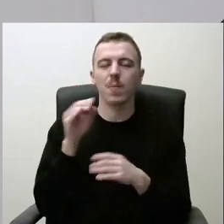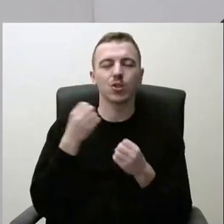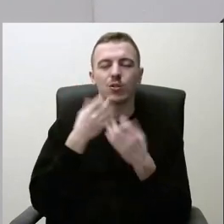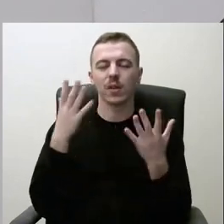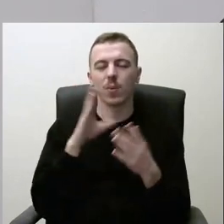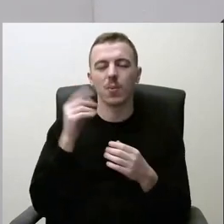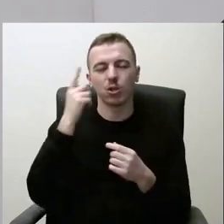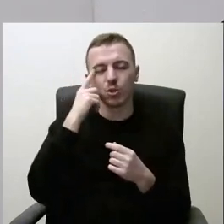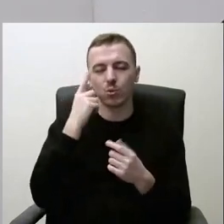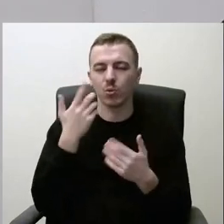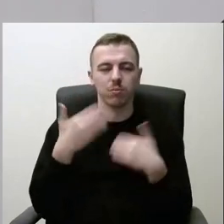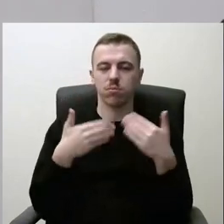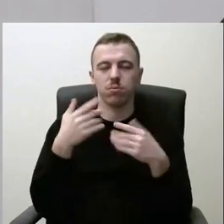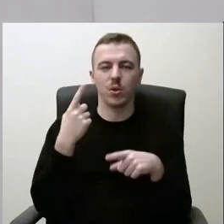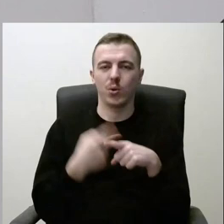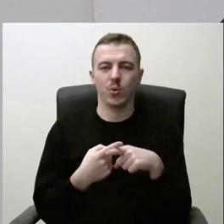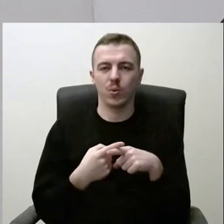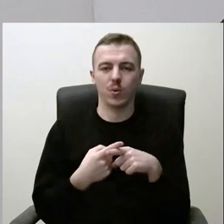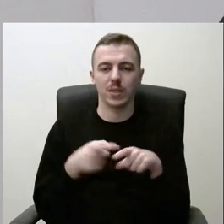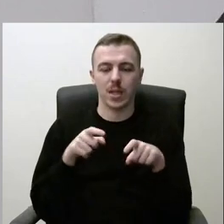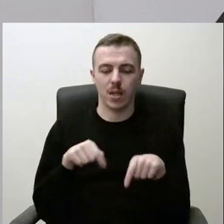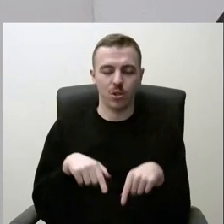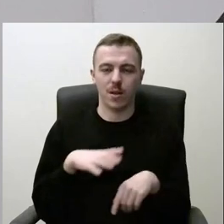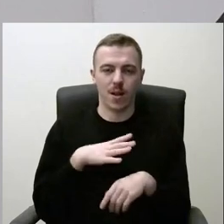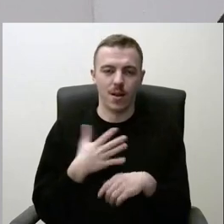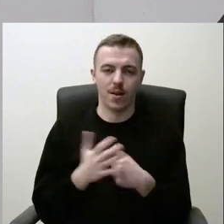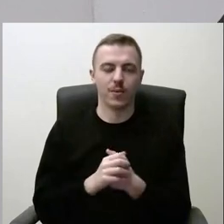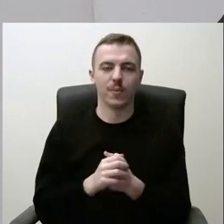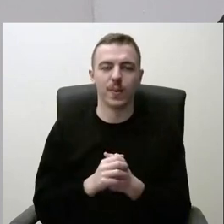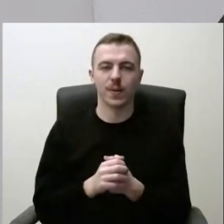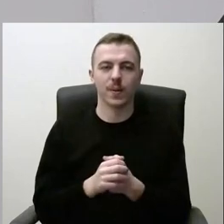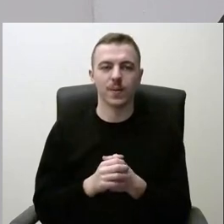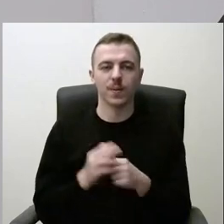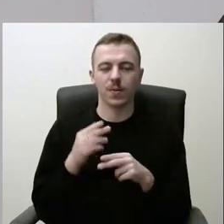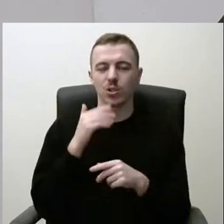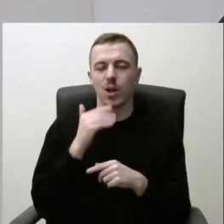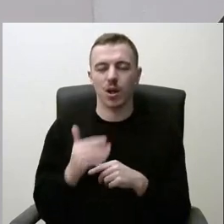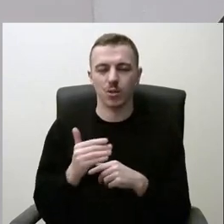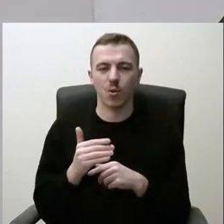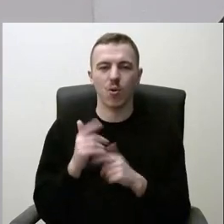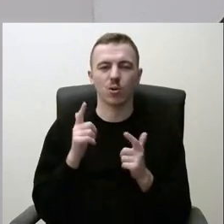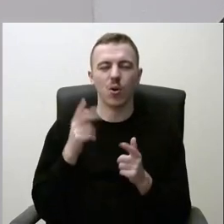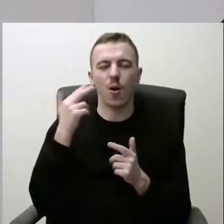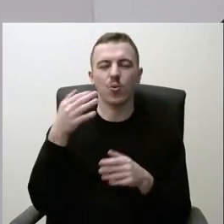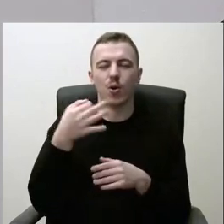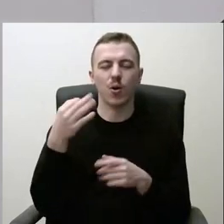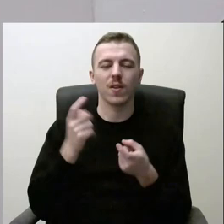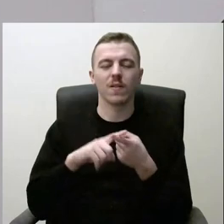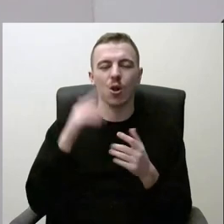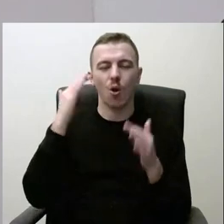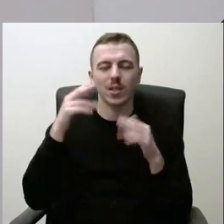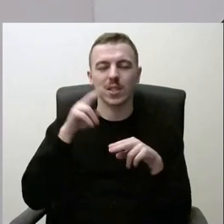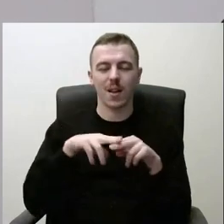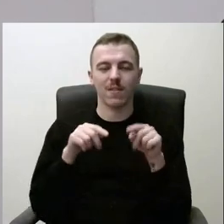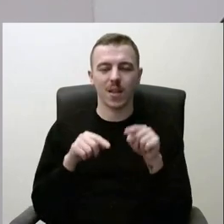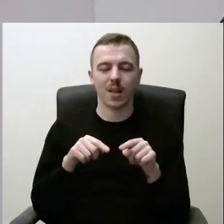turbūt nelabai čia, nes ir turbūt ir sėdėtume. Taip, traputėlį taip aišku, o Kauno rajonas pagal savo logistinį vietą, kurio yra